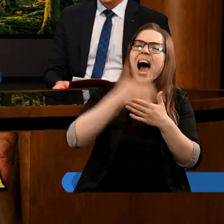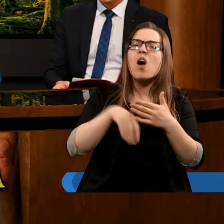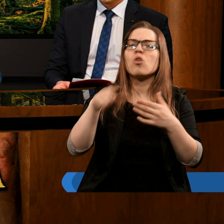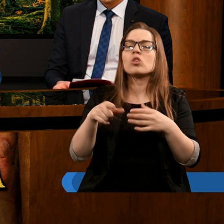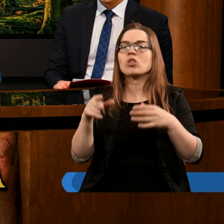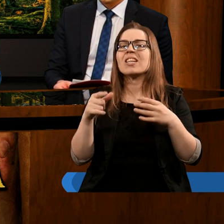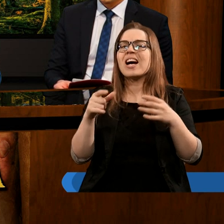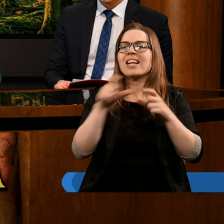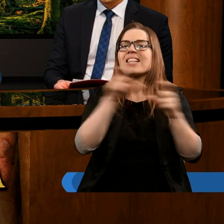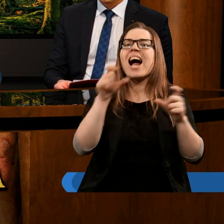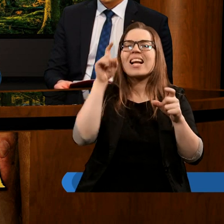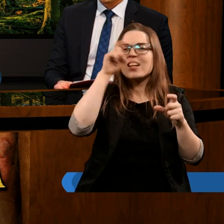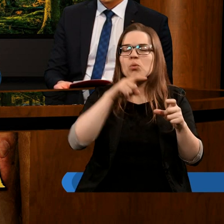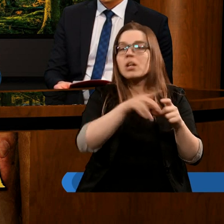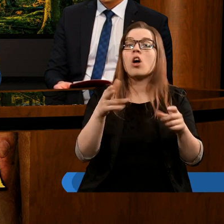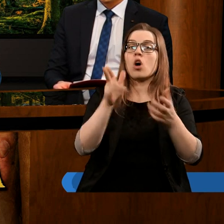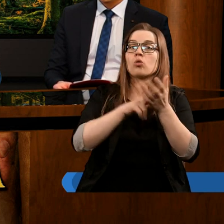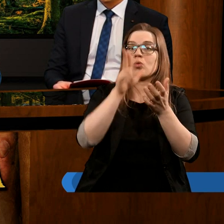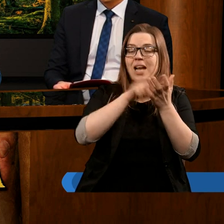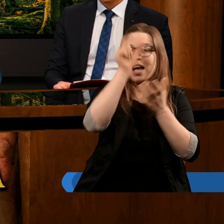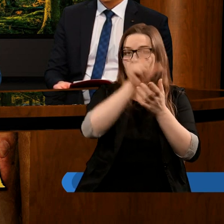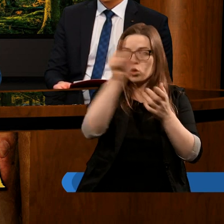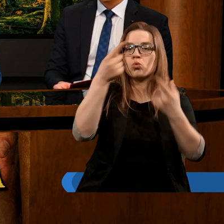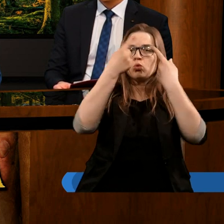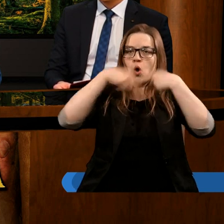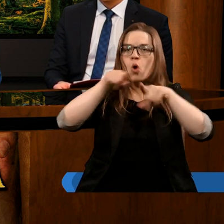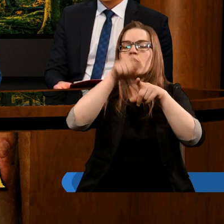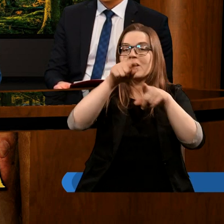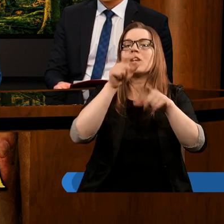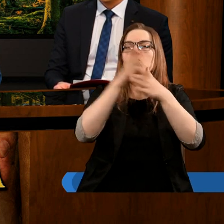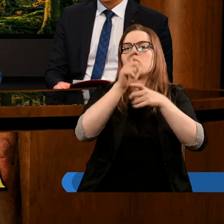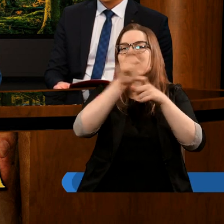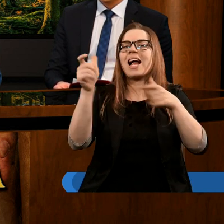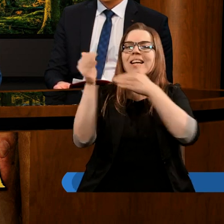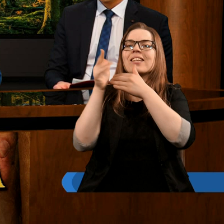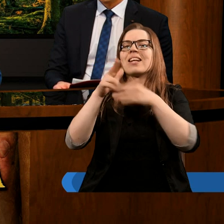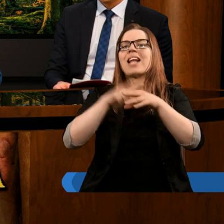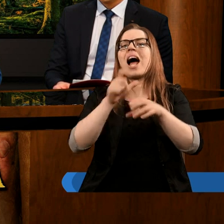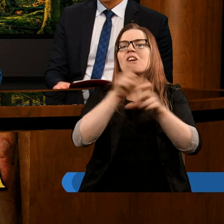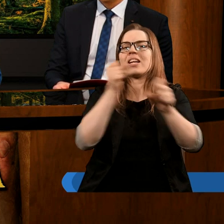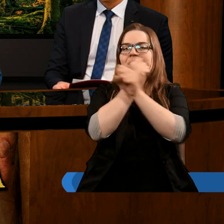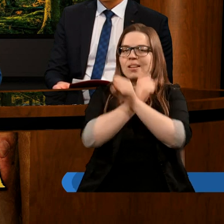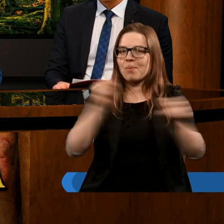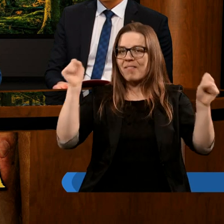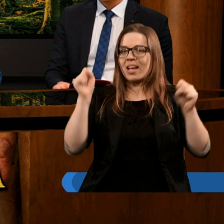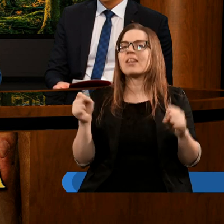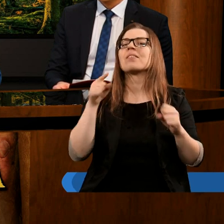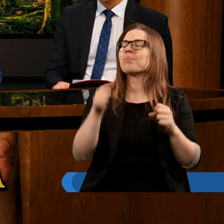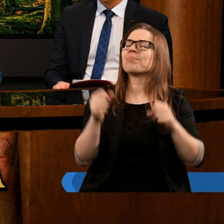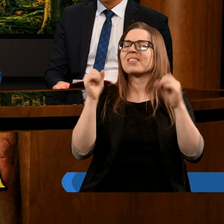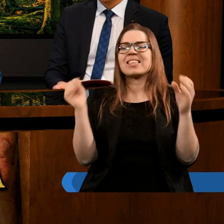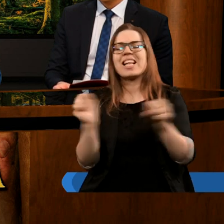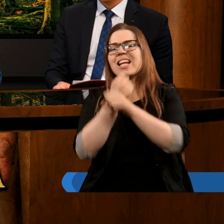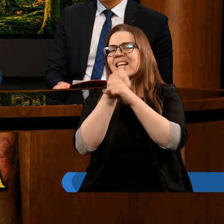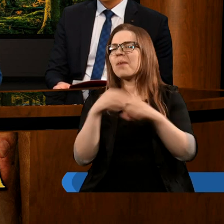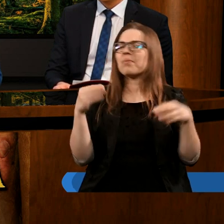oczekiwanego zbawienia na krzyżu, które się dokonało. Dla mnie to osobiście niesamowite pod